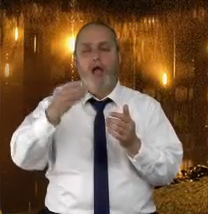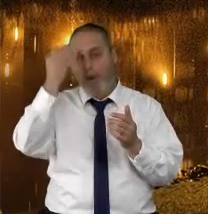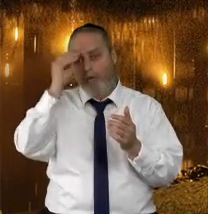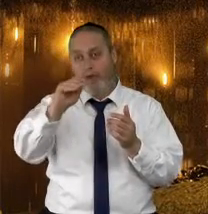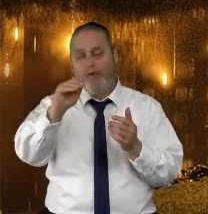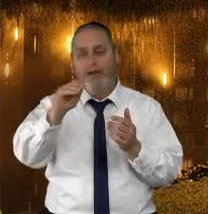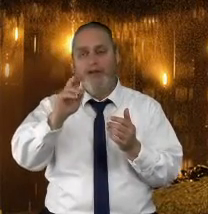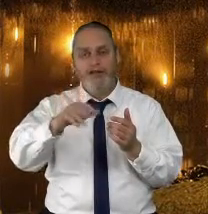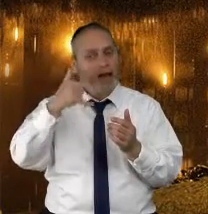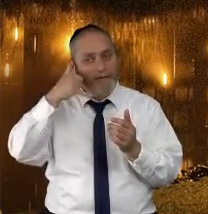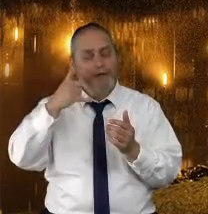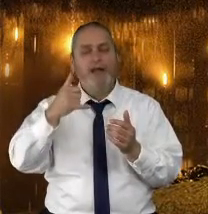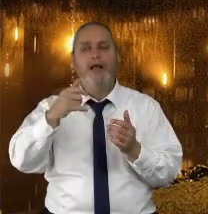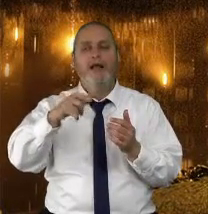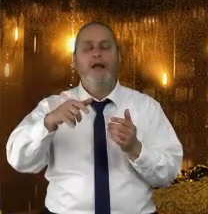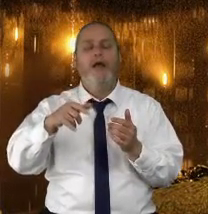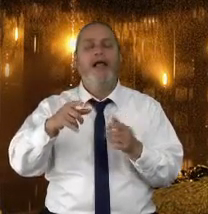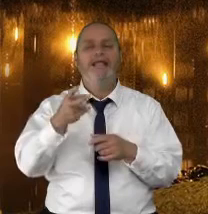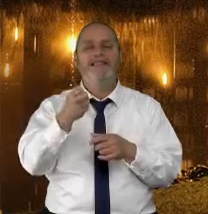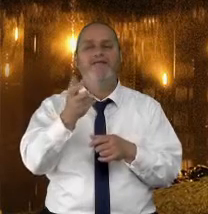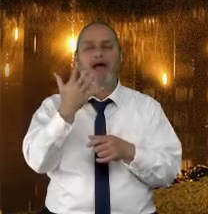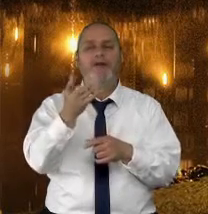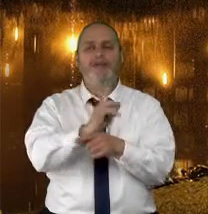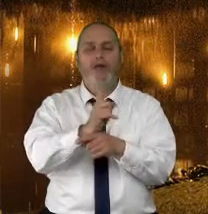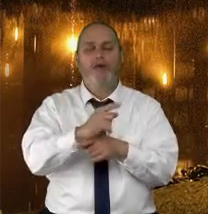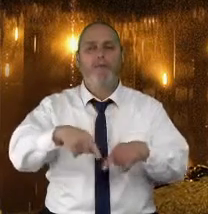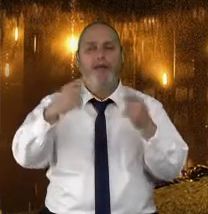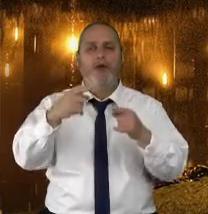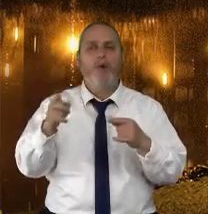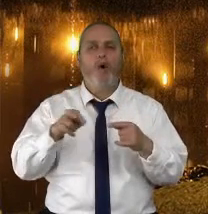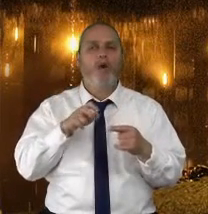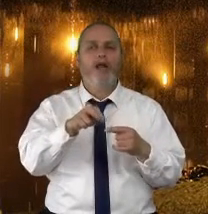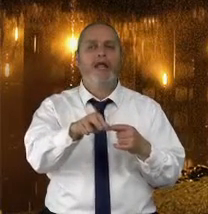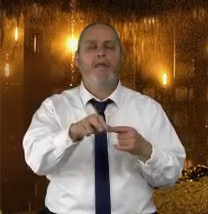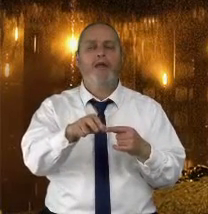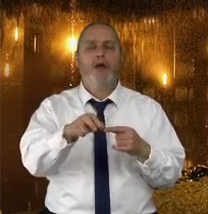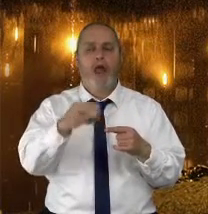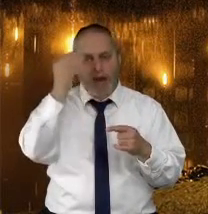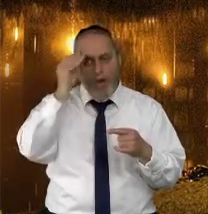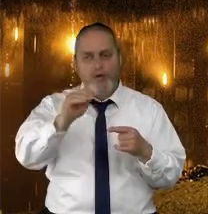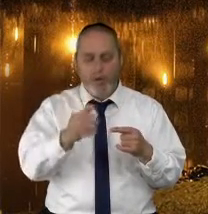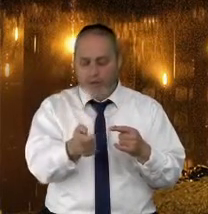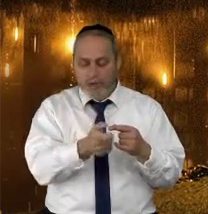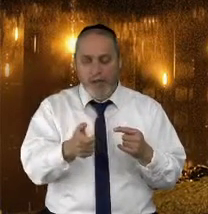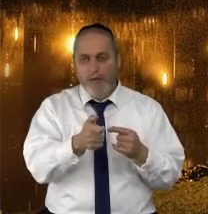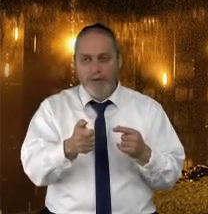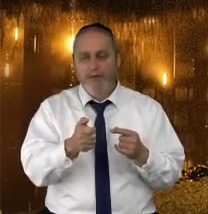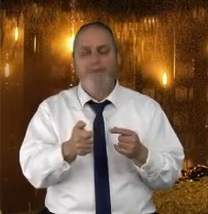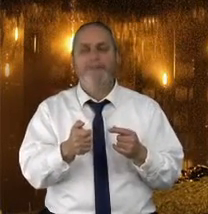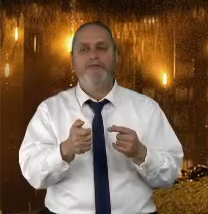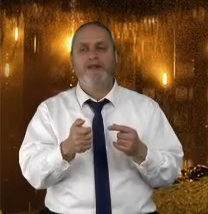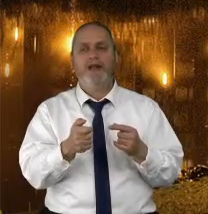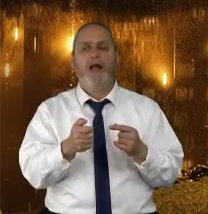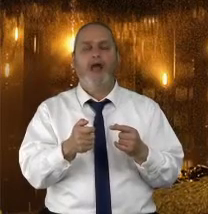25 דקות ביום בממוצע הולכים על ההודעות האלה. 25